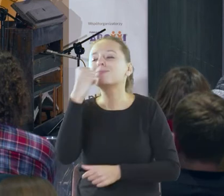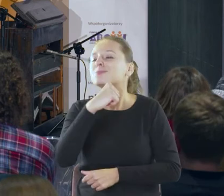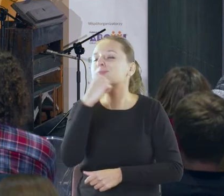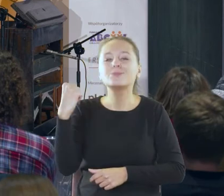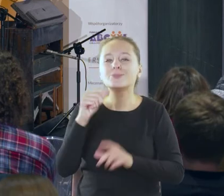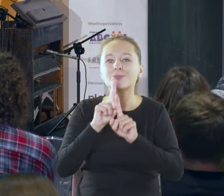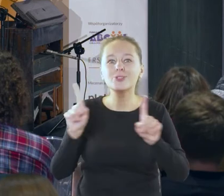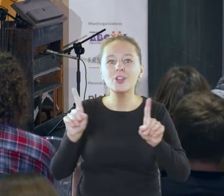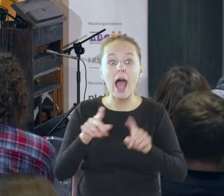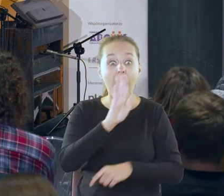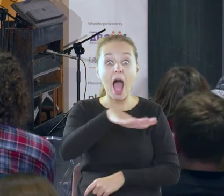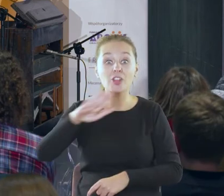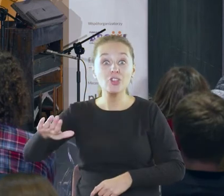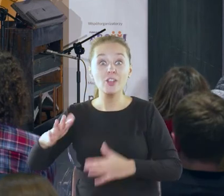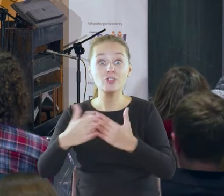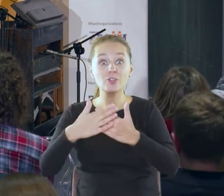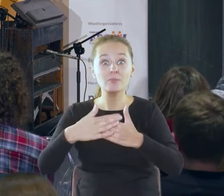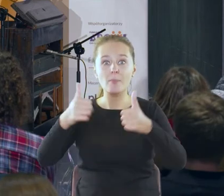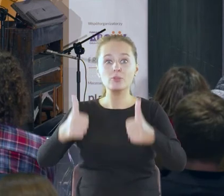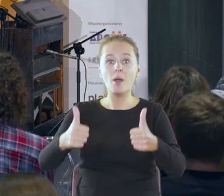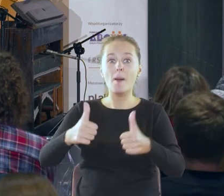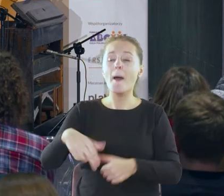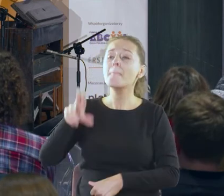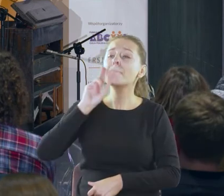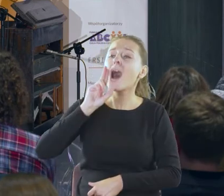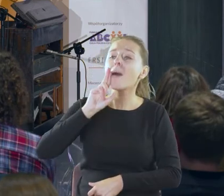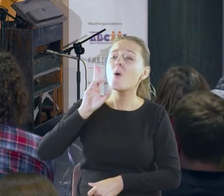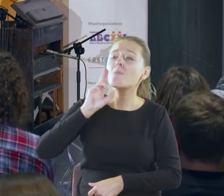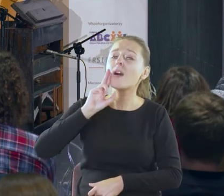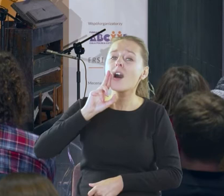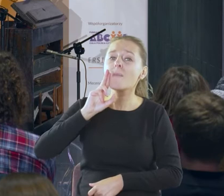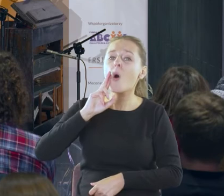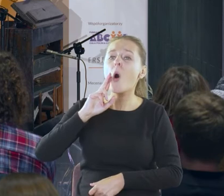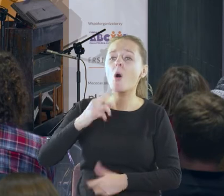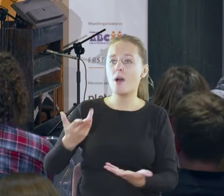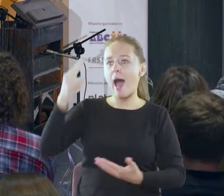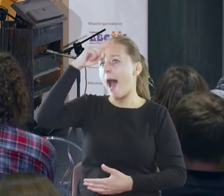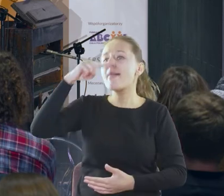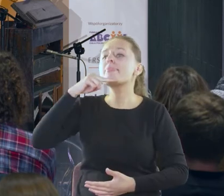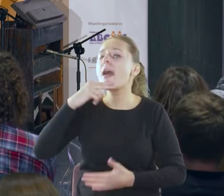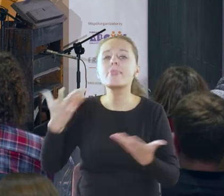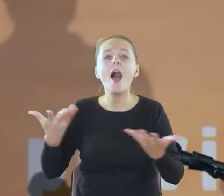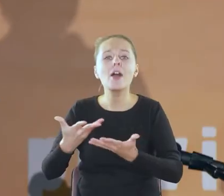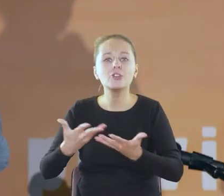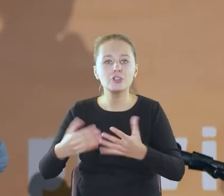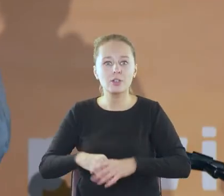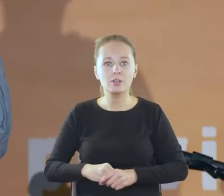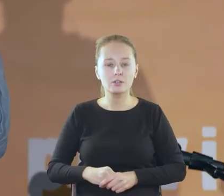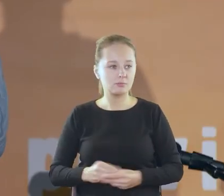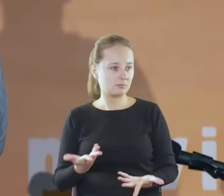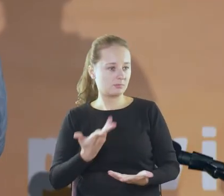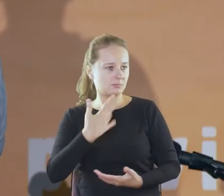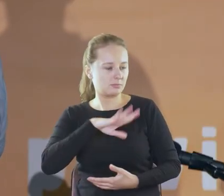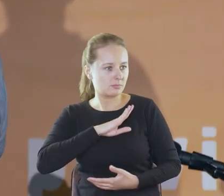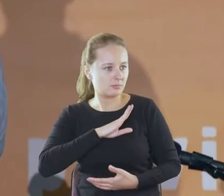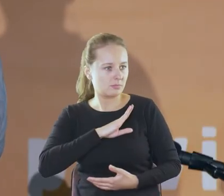nikomu. Stoją dzieci przed bramą, mamo, wołają, mamo, a gdzie został nasz tato, nieboszczyk?